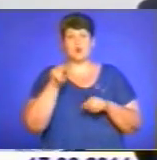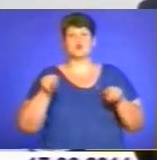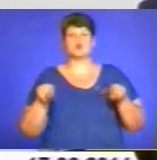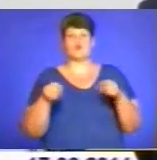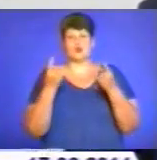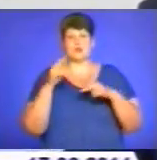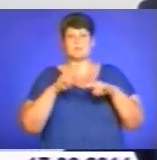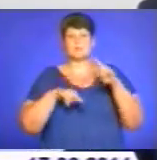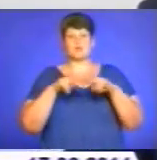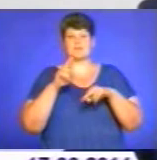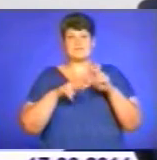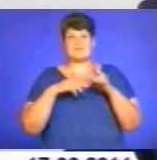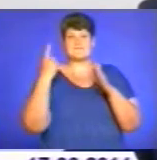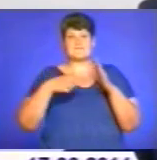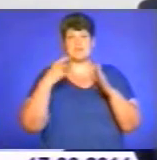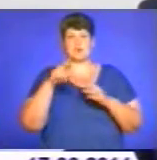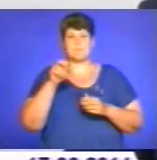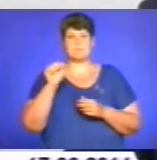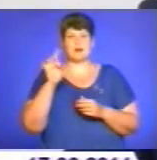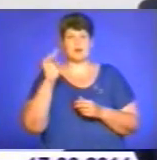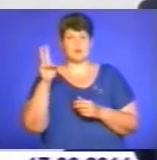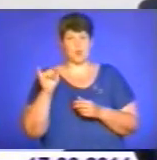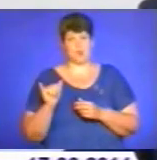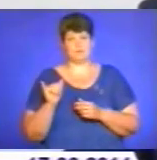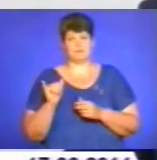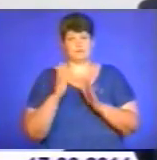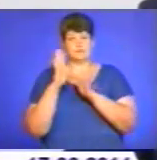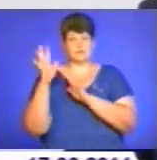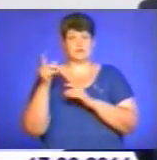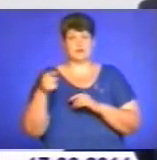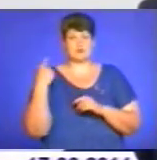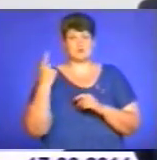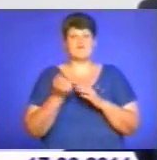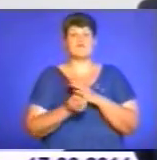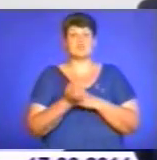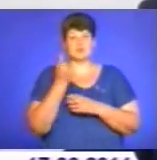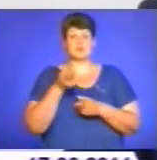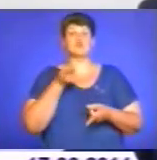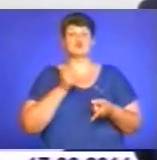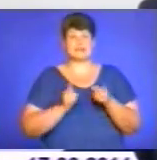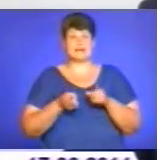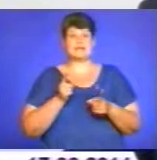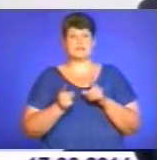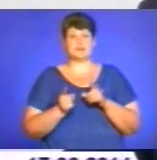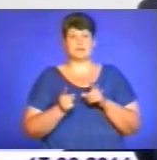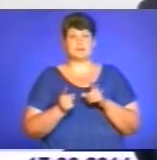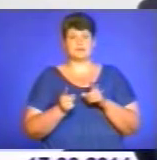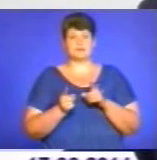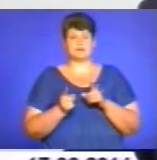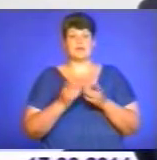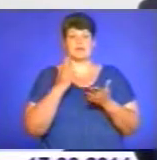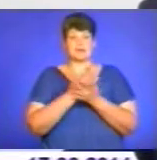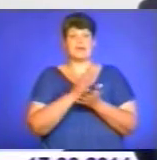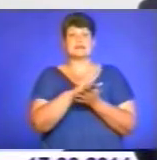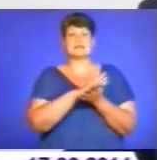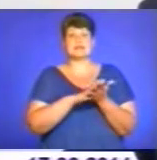будівництва вітропарку. В Тернопільській області виявилося, що дійсно поступила заява